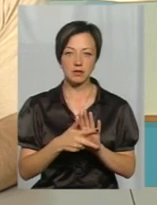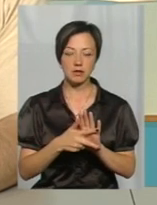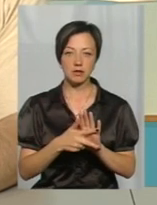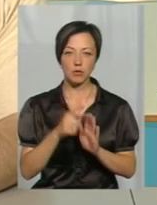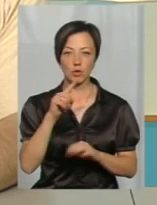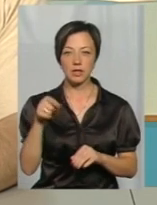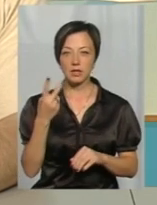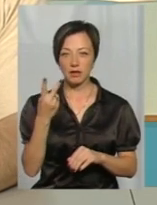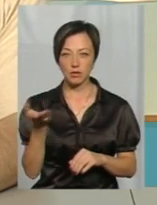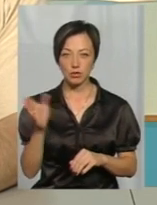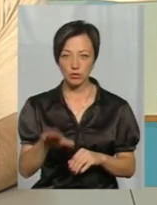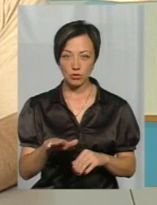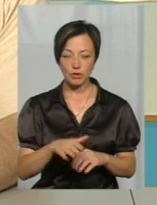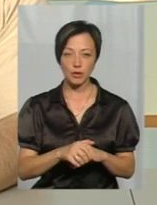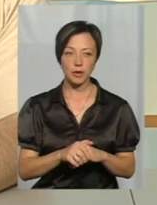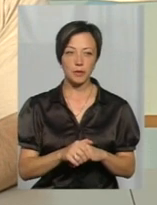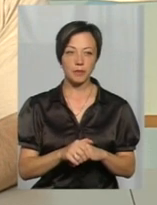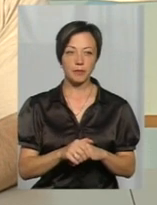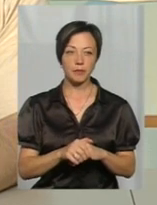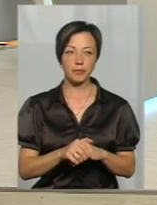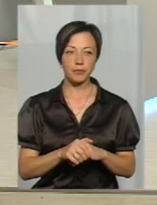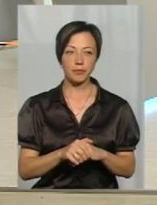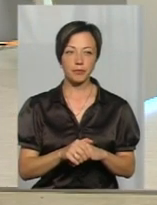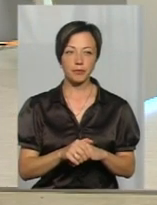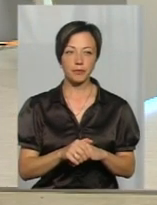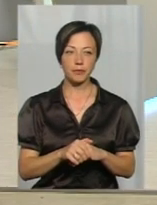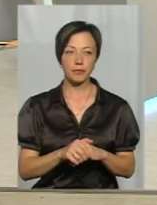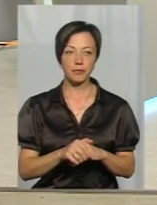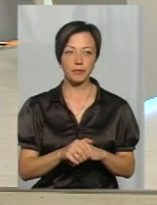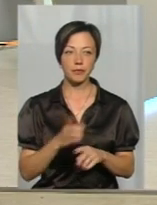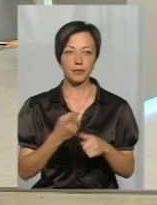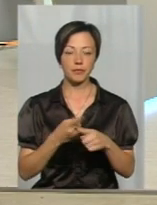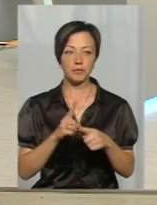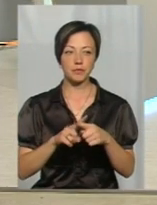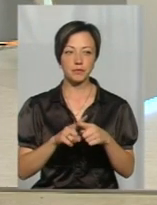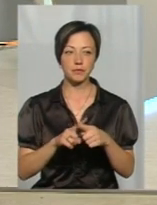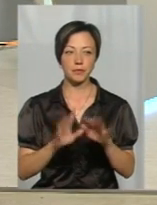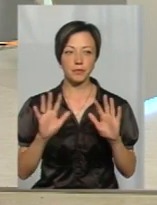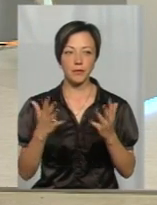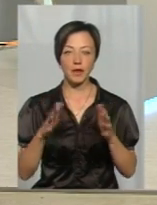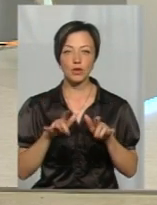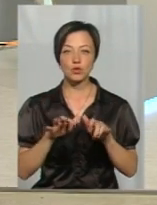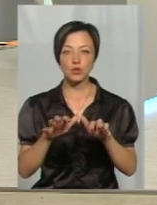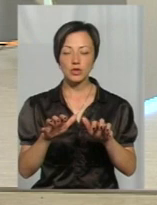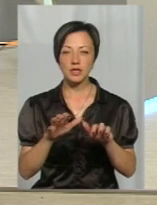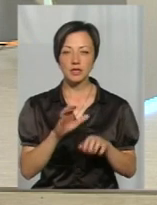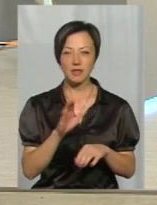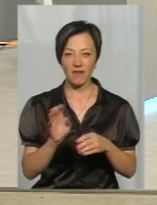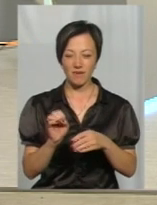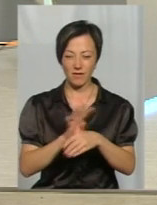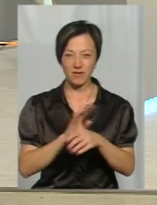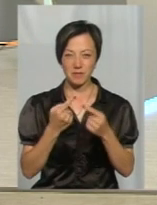екземпляри. В даному випадку жужелиця волосиста, значить, в природі вона